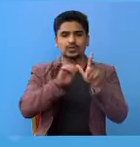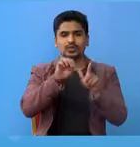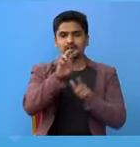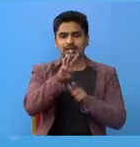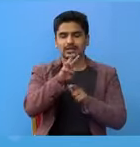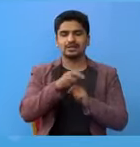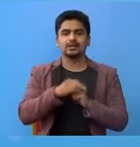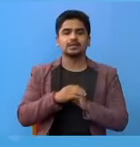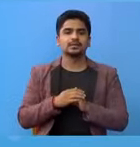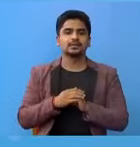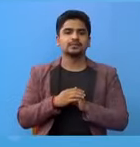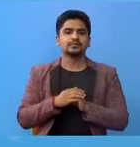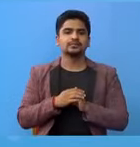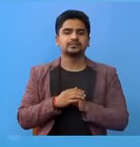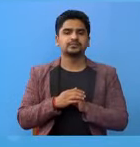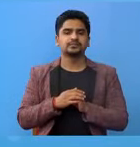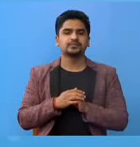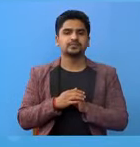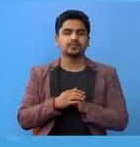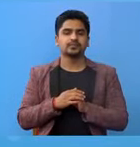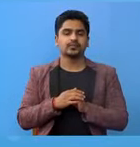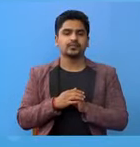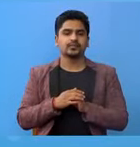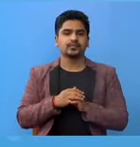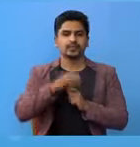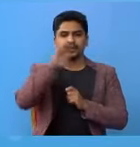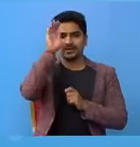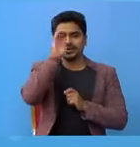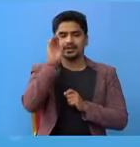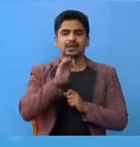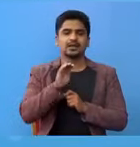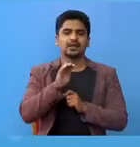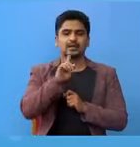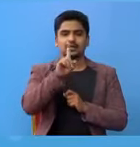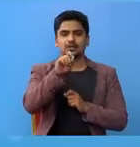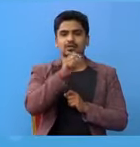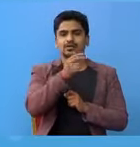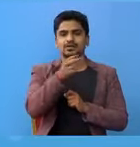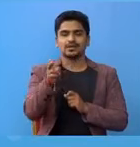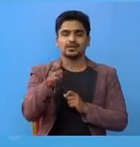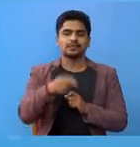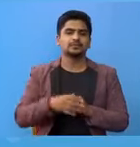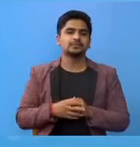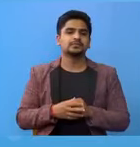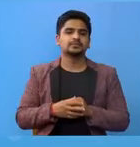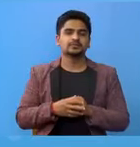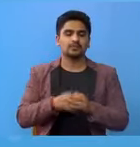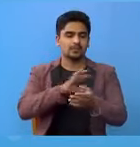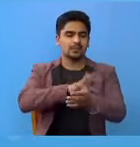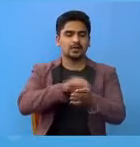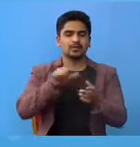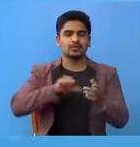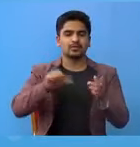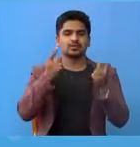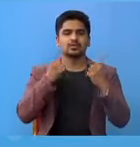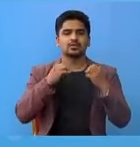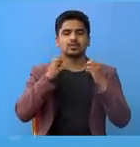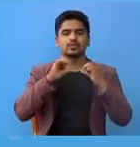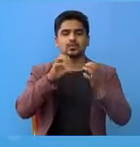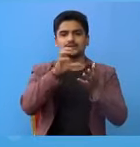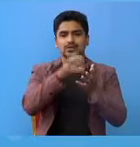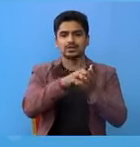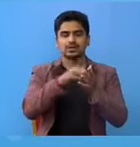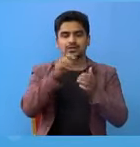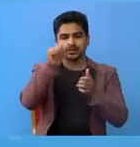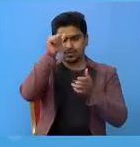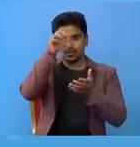का तीन जना रस्याक दस जना अनुञ्चा। प्राध्यशिक जनुष्ञत प्रयोक साला